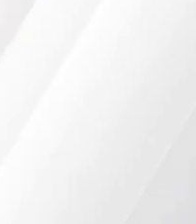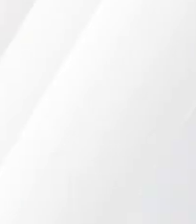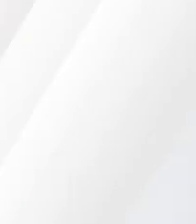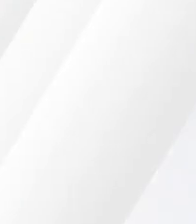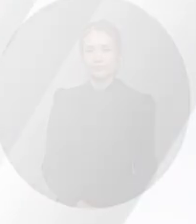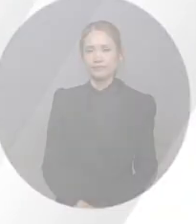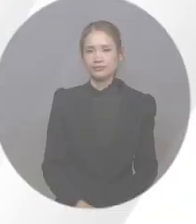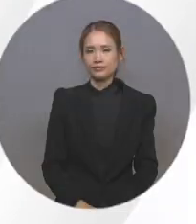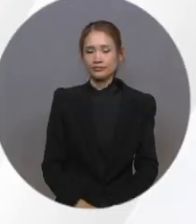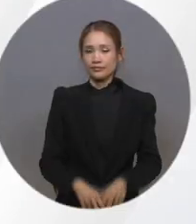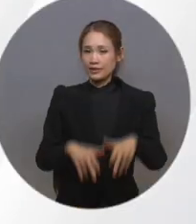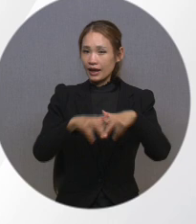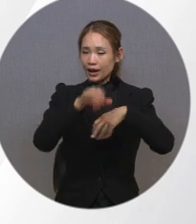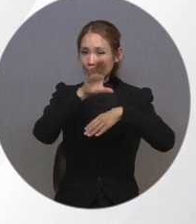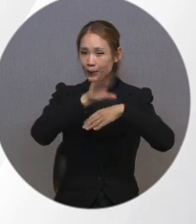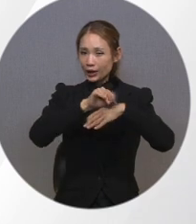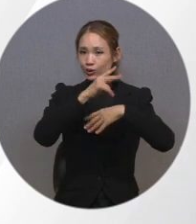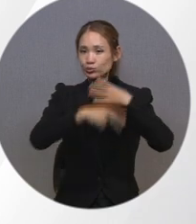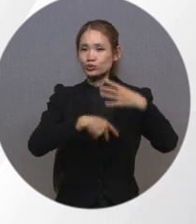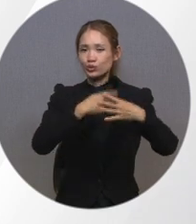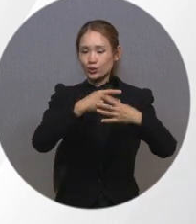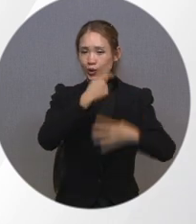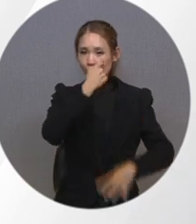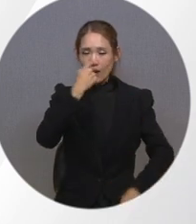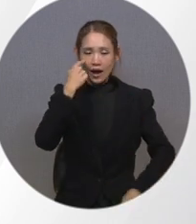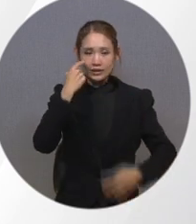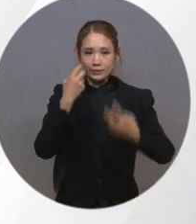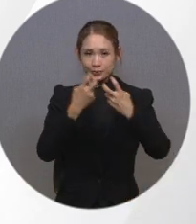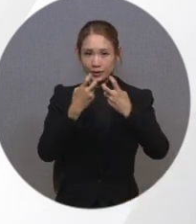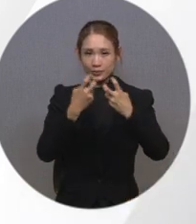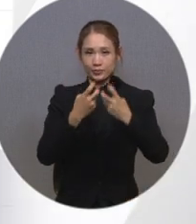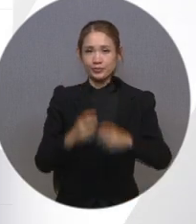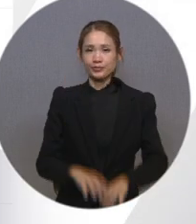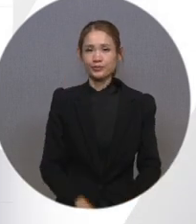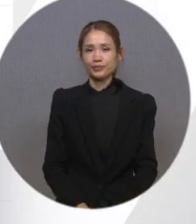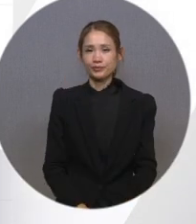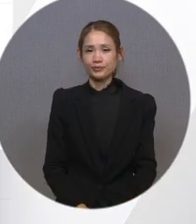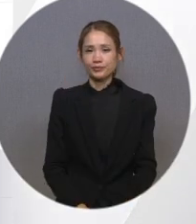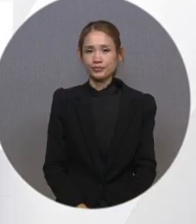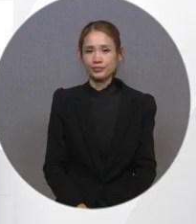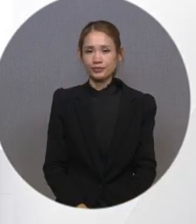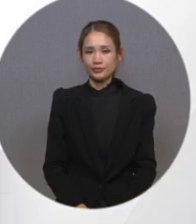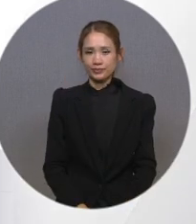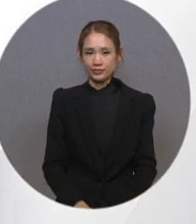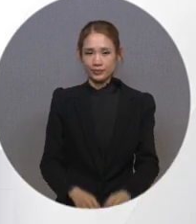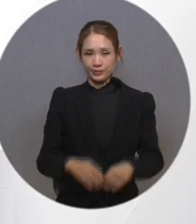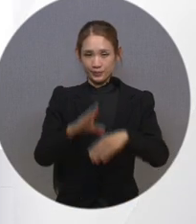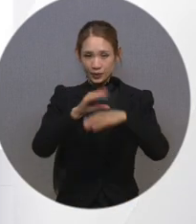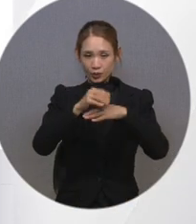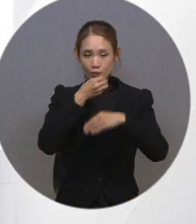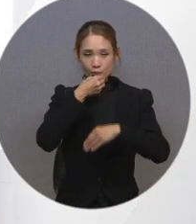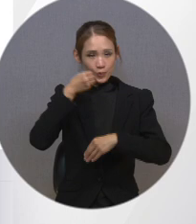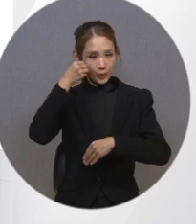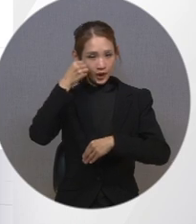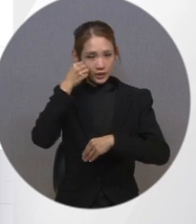다음은 장애인 방송 프로그램 확인 방법입니다. 방송사 홈페이지의 편성표 확인